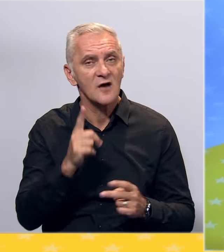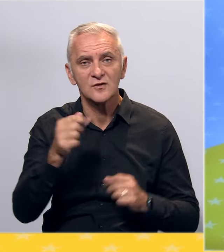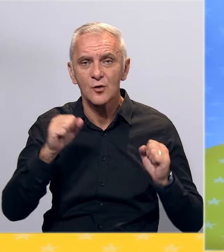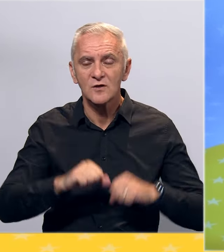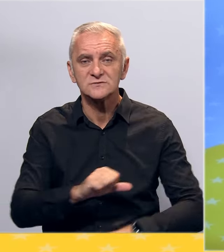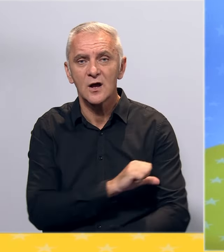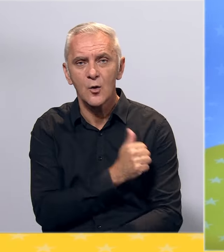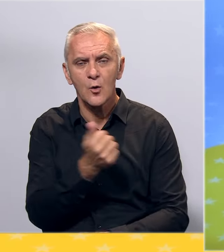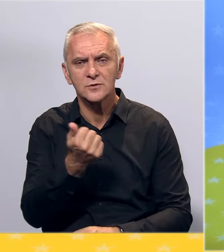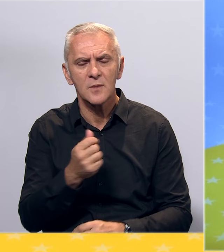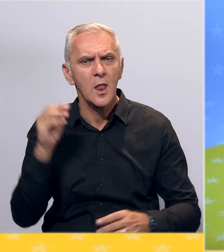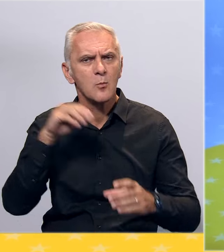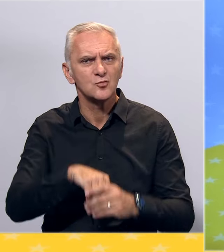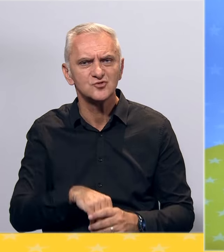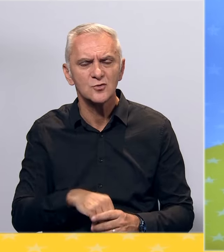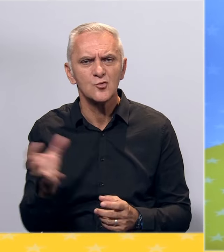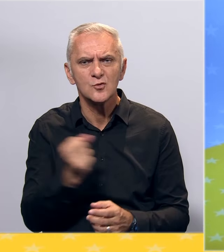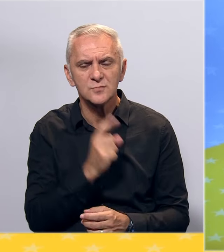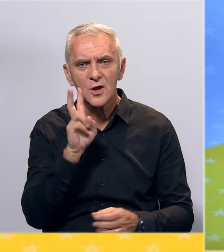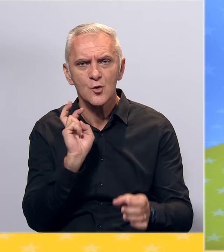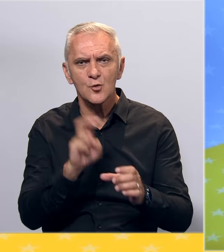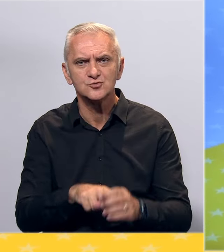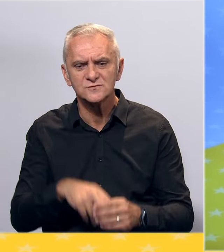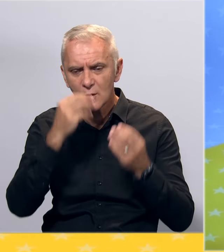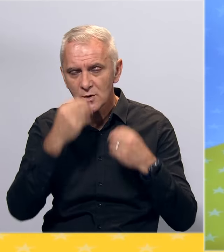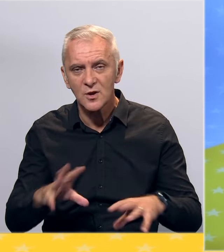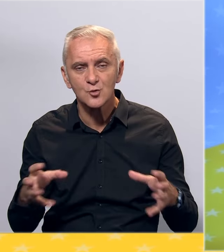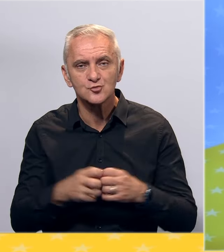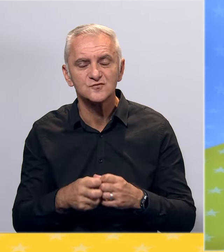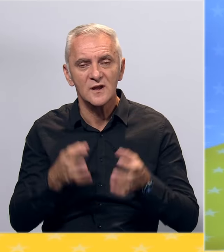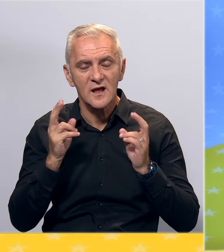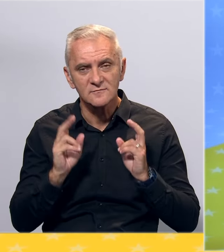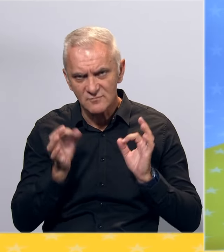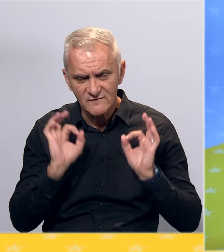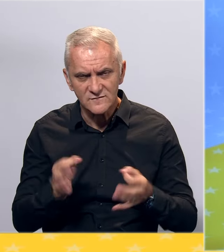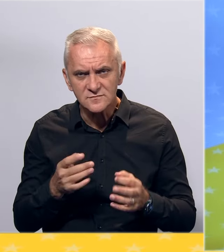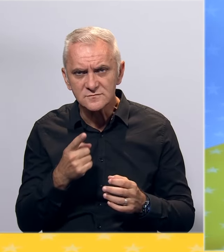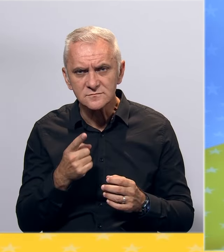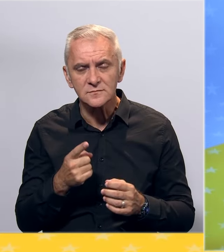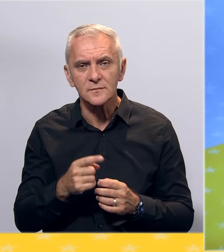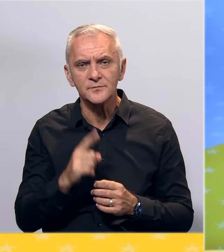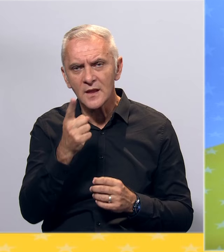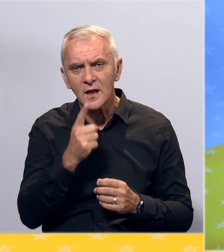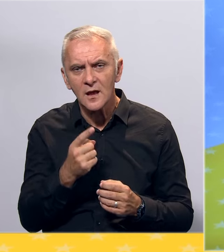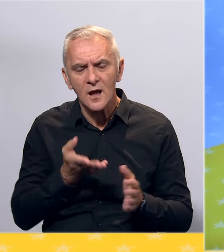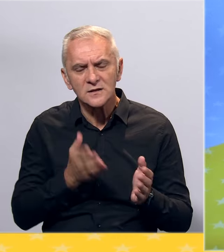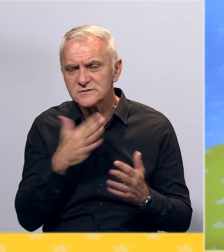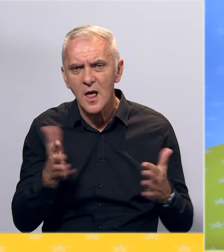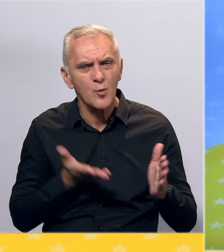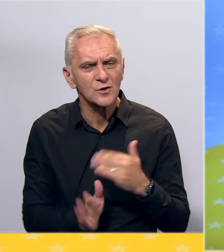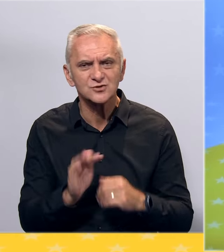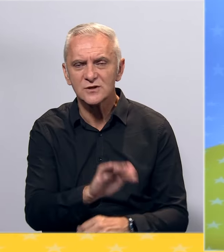godnama parazitira na budžetu i učestvuje u eroziji društvenih vrijednosti, struke, etike i demografske substancije ovoga grada?